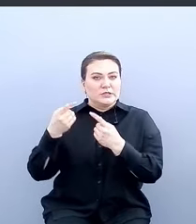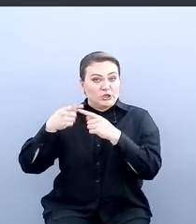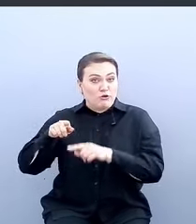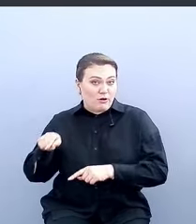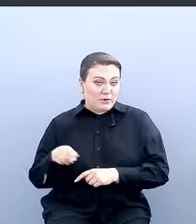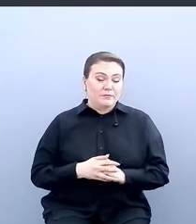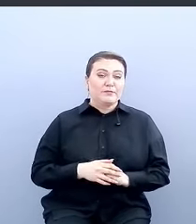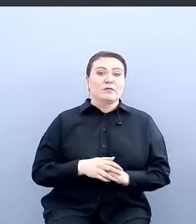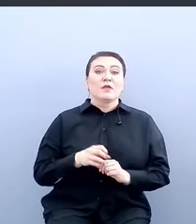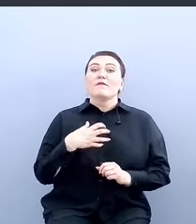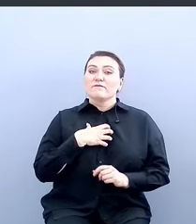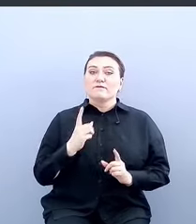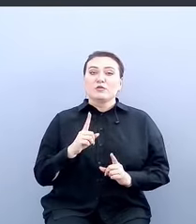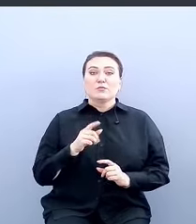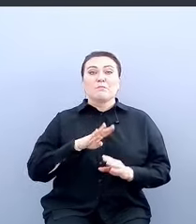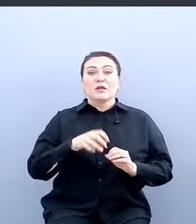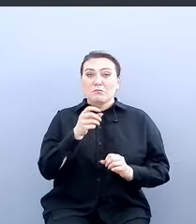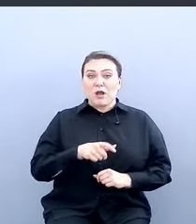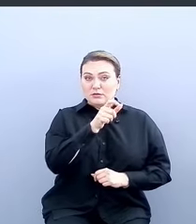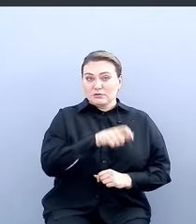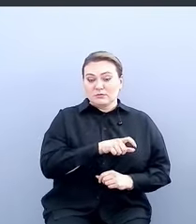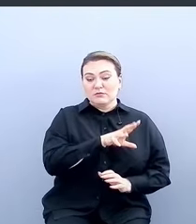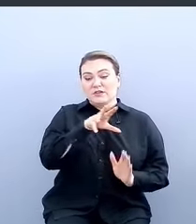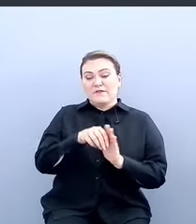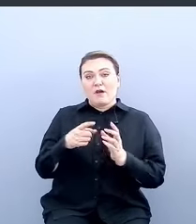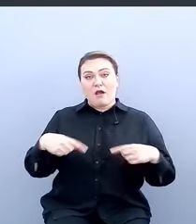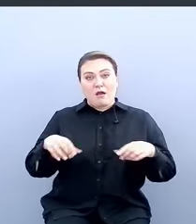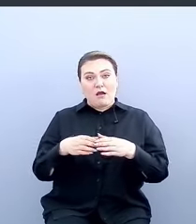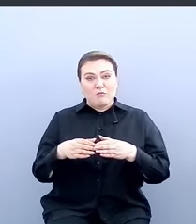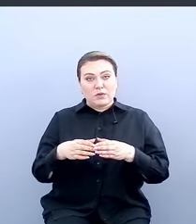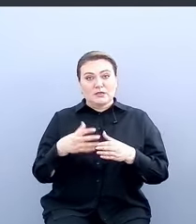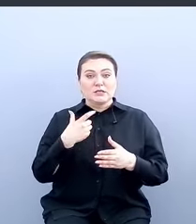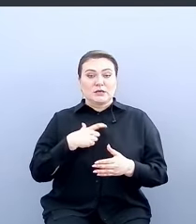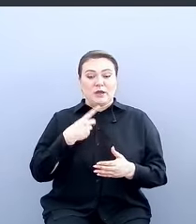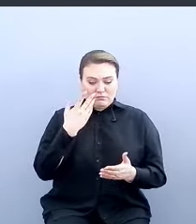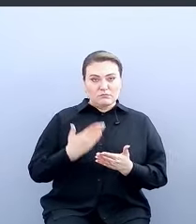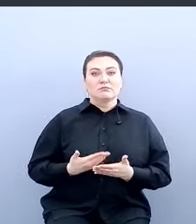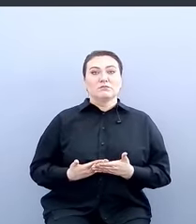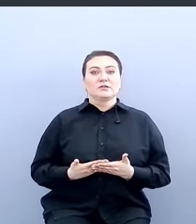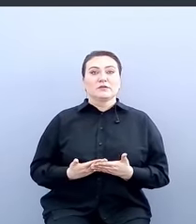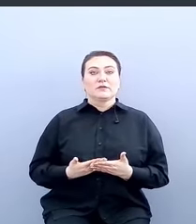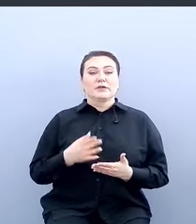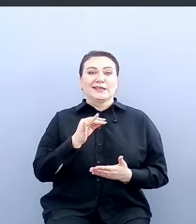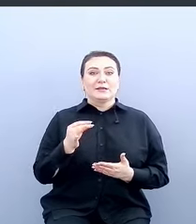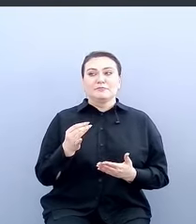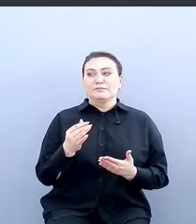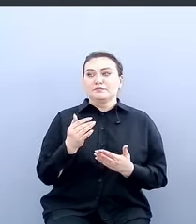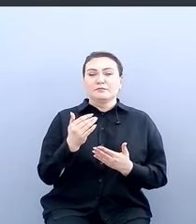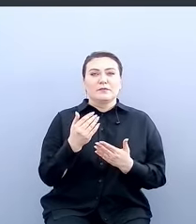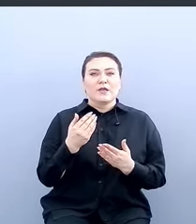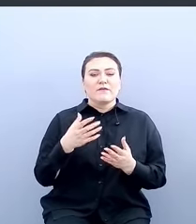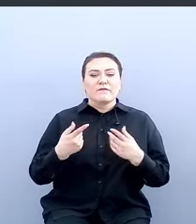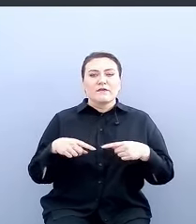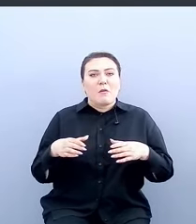важно, чтобы безопасность правильно себя в компании позиционировала. В компании продуктовой, как